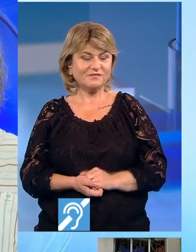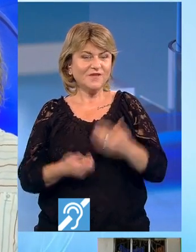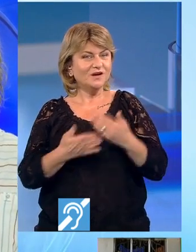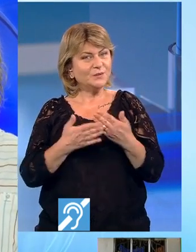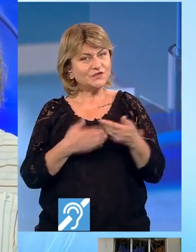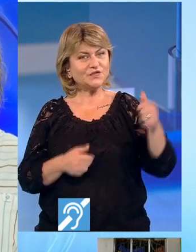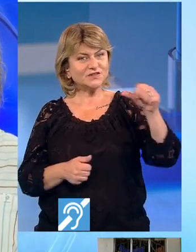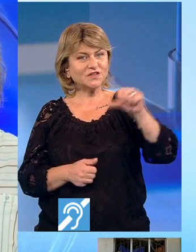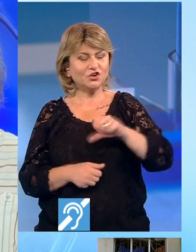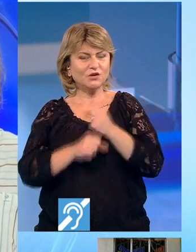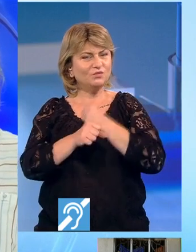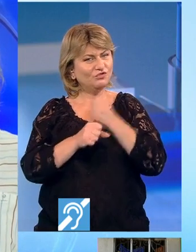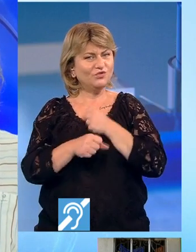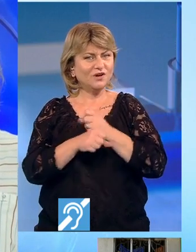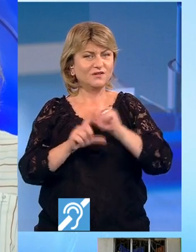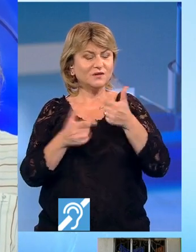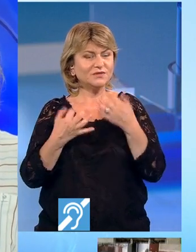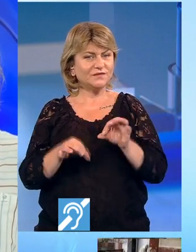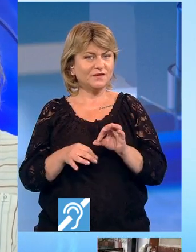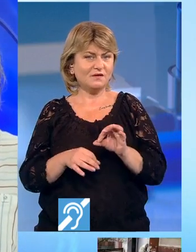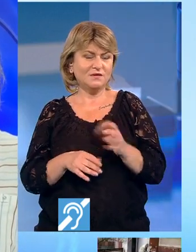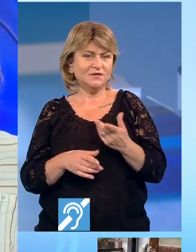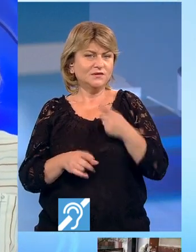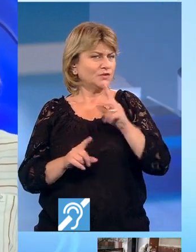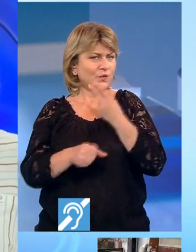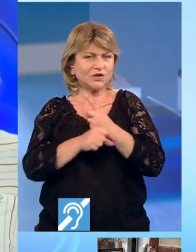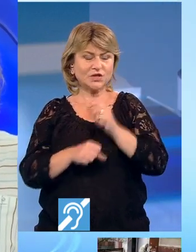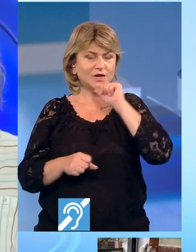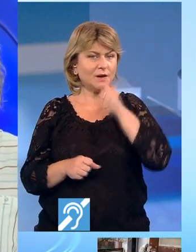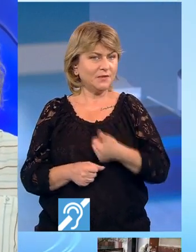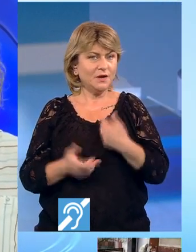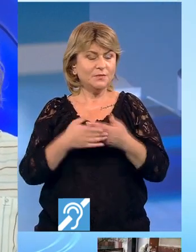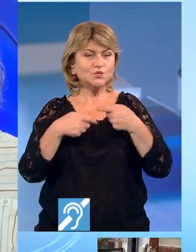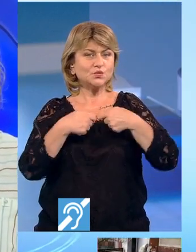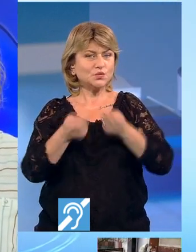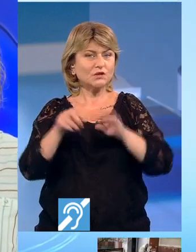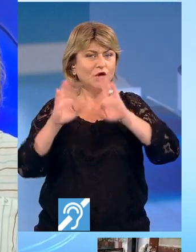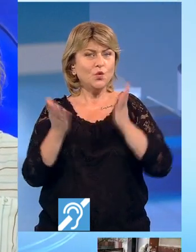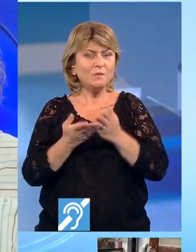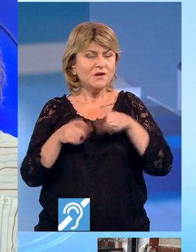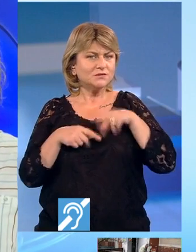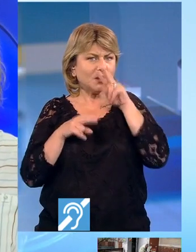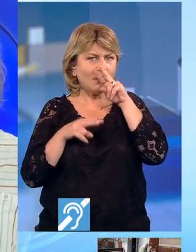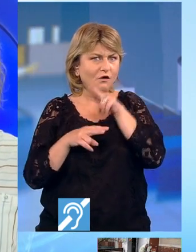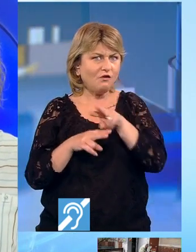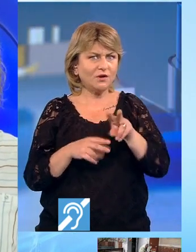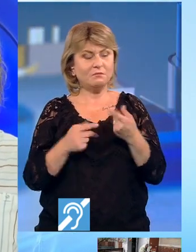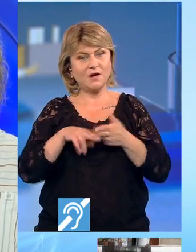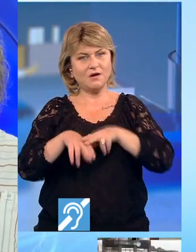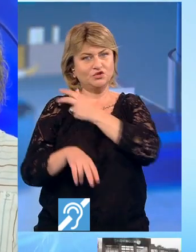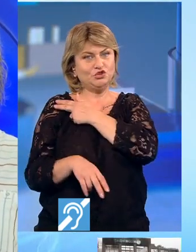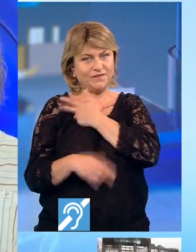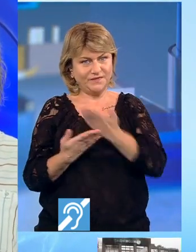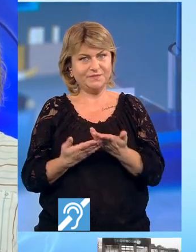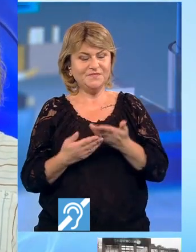Pentru vărsători muncă și trebuie să fie foarte precis în ce fac, să nu greșească deloc pentru că toată lumea e cu ochii pe ei, mai ales șefii. Pentru